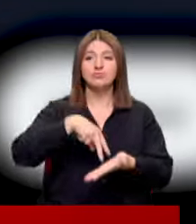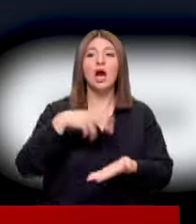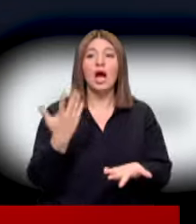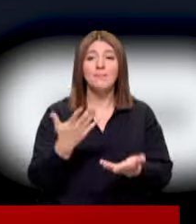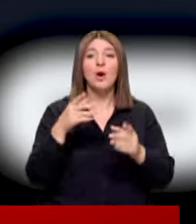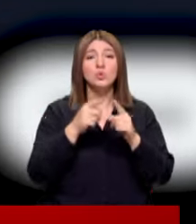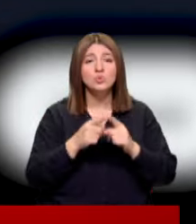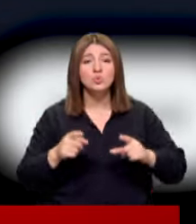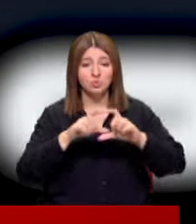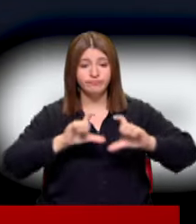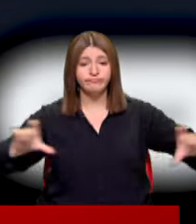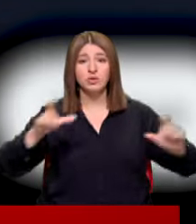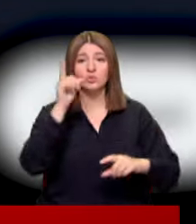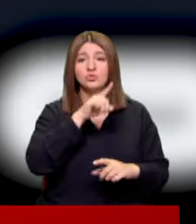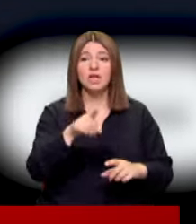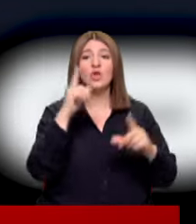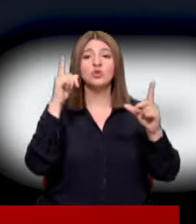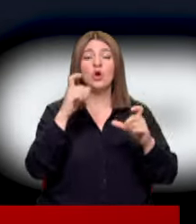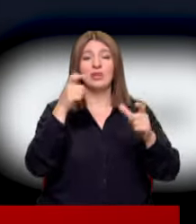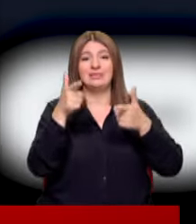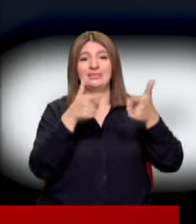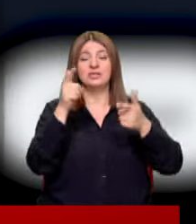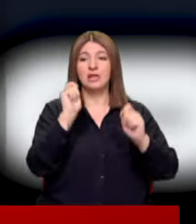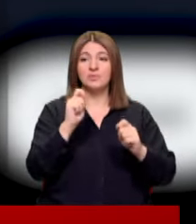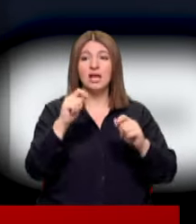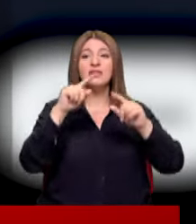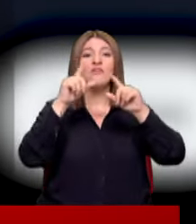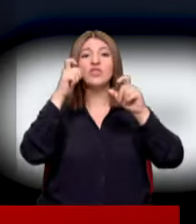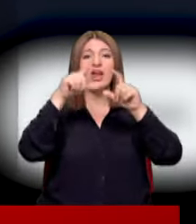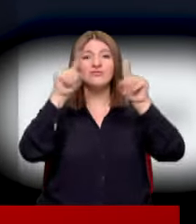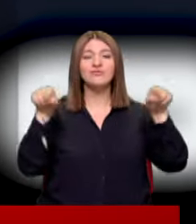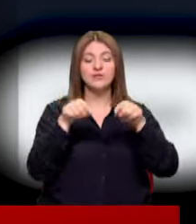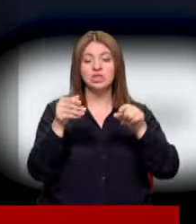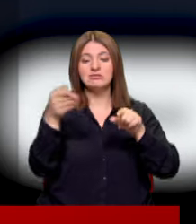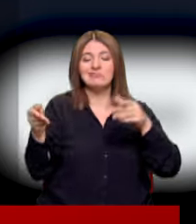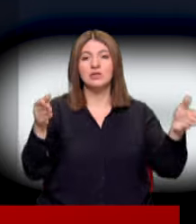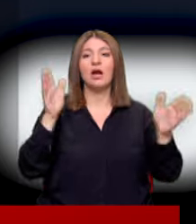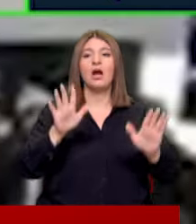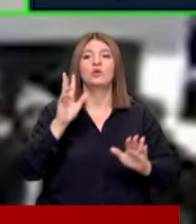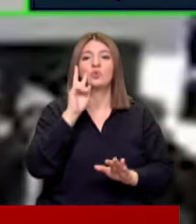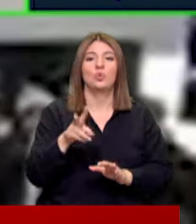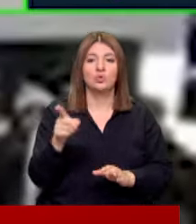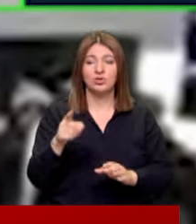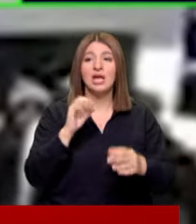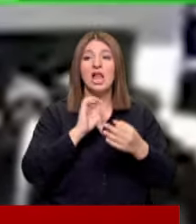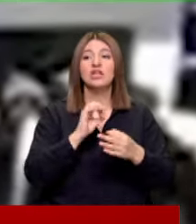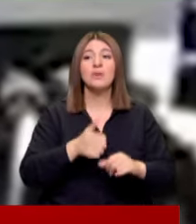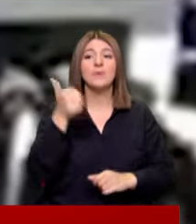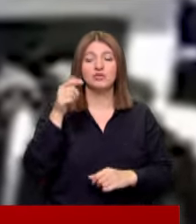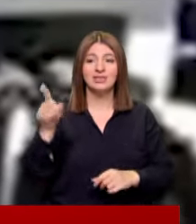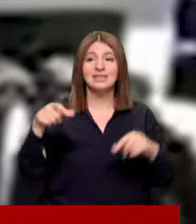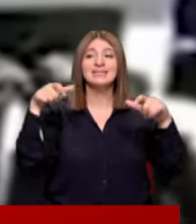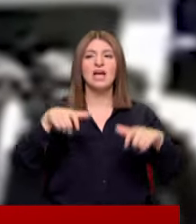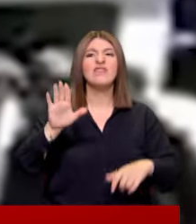ancak sahnenin uzunluğu nedeniyle Görüntüler kaydedilirken kadrajın dışında kaldıkları tespit edilmiştir İletişim Başkanlığı